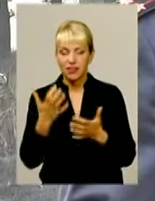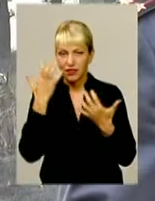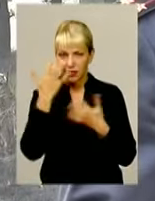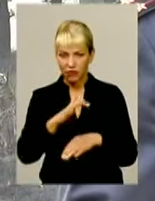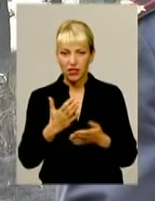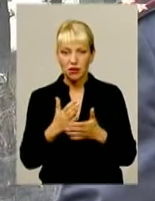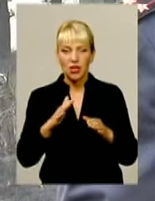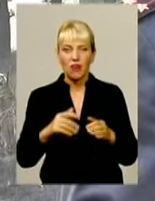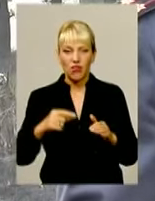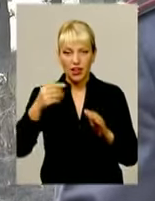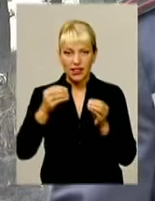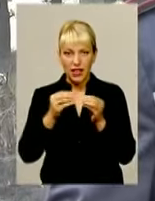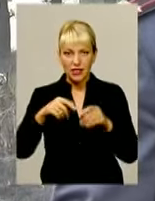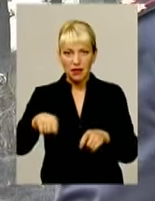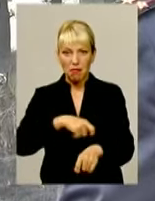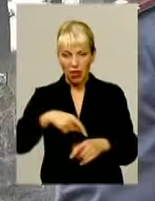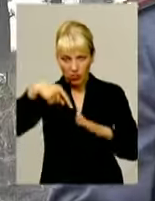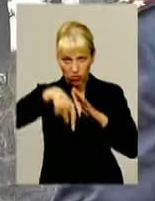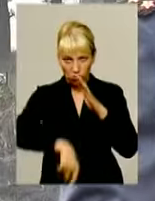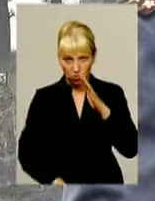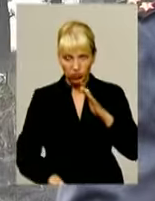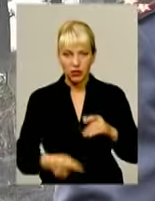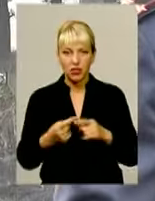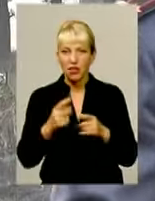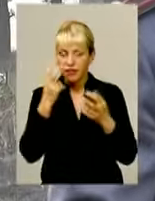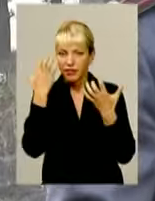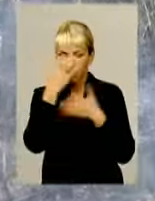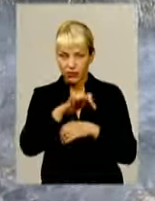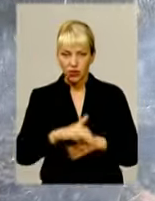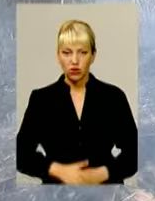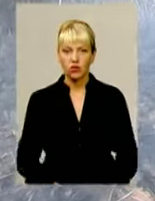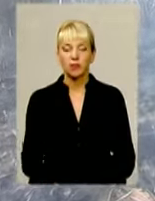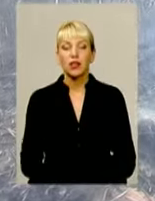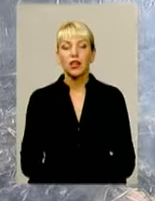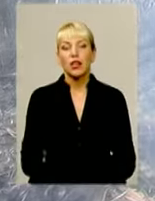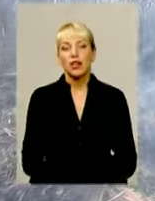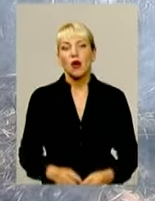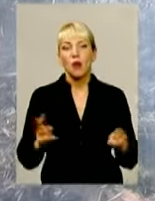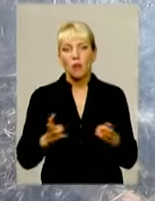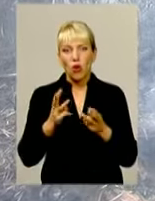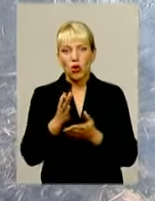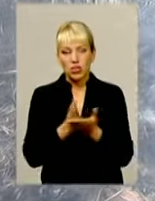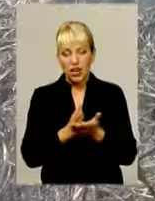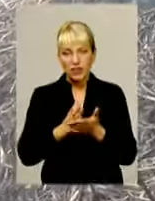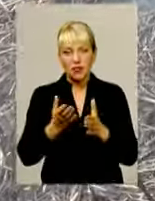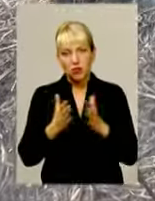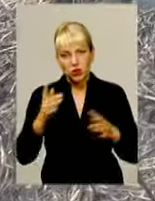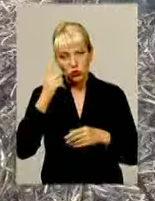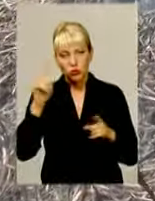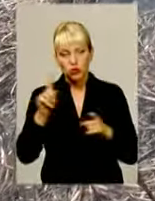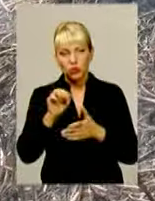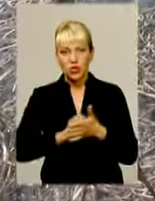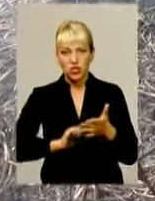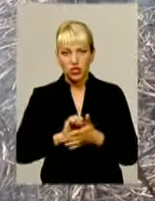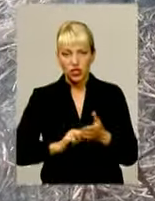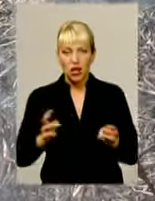глибини горить торф, його може не видно. Він прогорає в тому місці, де він більше всього підходить до поверхні завелі. Пожежники більше схиляються до тієї думки, що причина